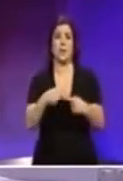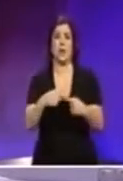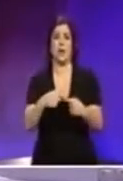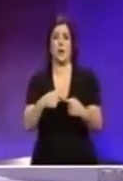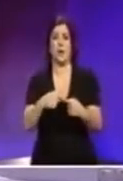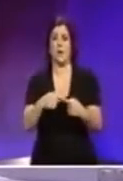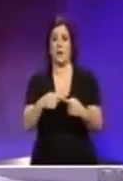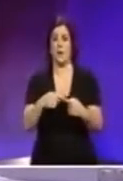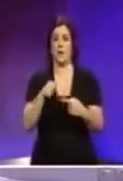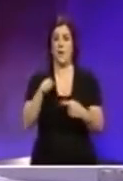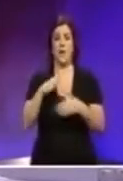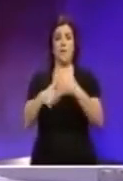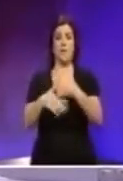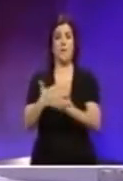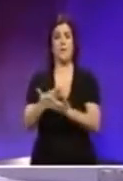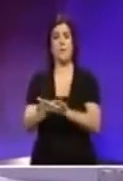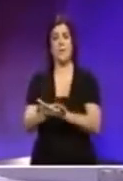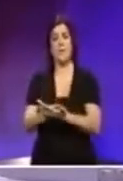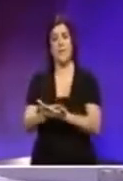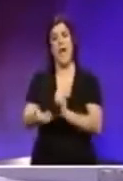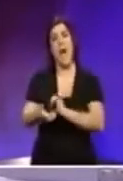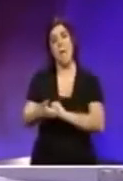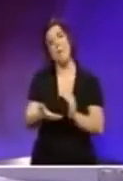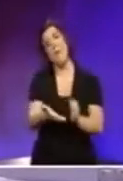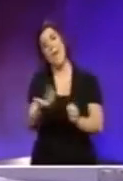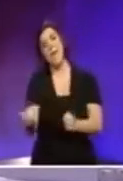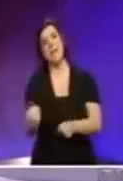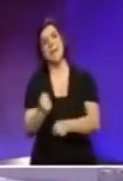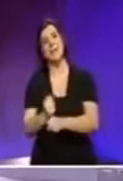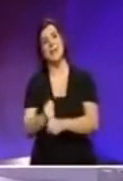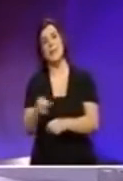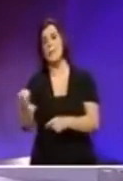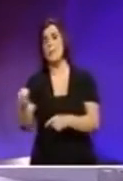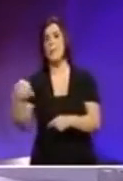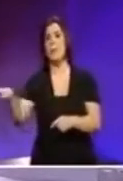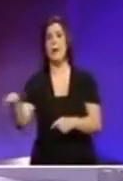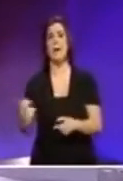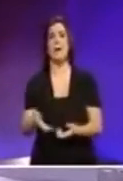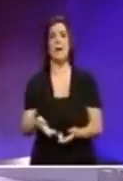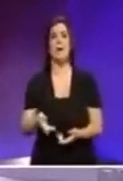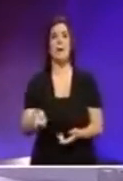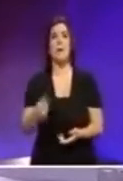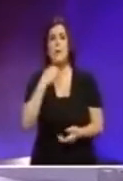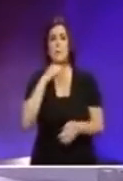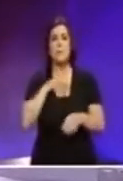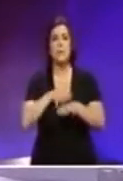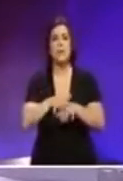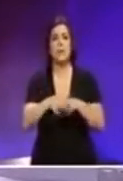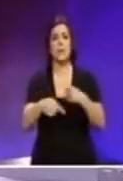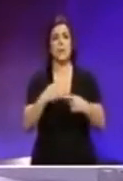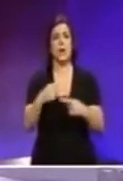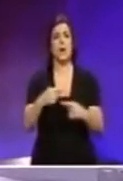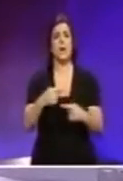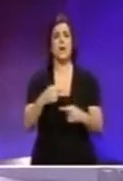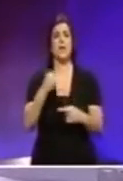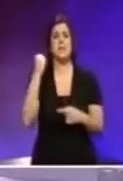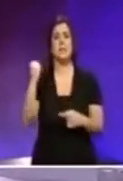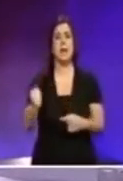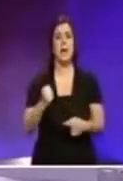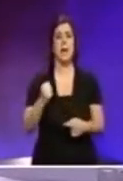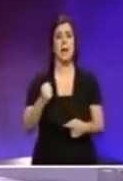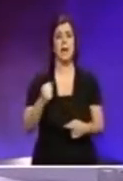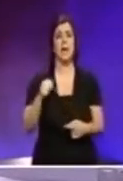-pjaċiri lil-nistana nittxajtaħu mas-saxħa eħinu għaw il-kasta ta Monte Carmeli, mux ta Monte Carmeli, isa